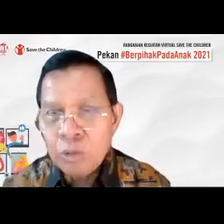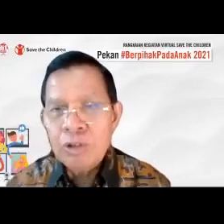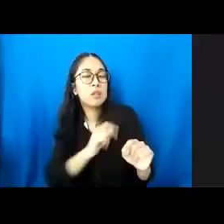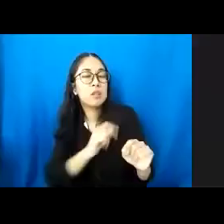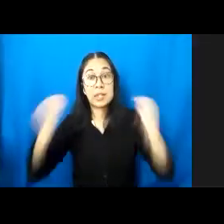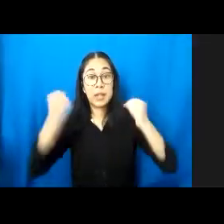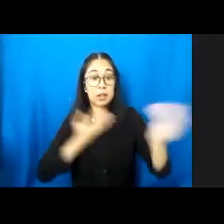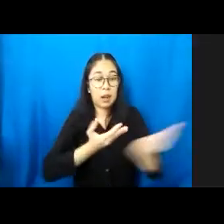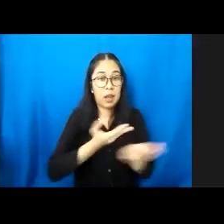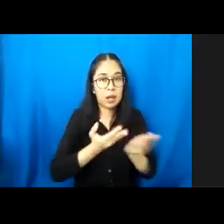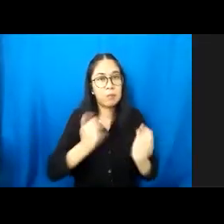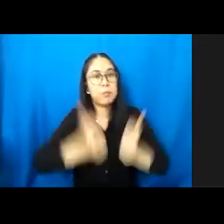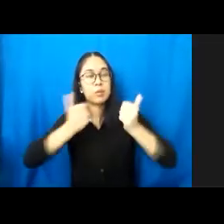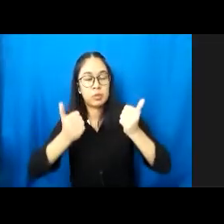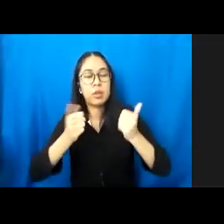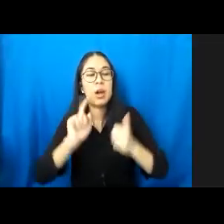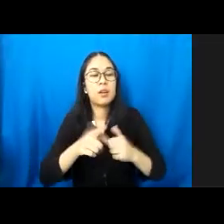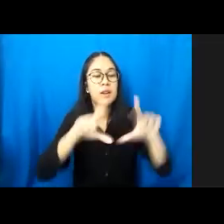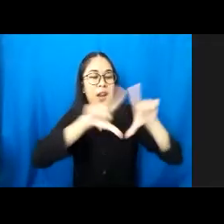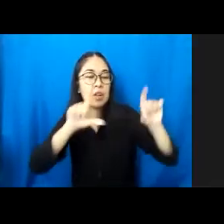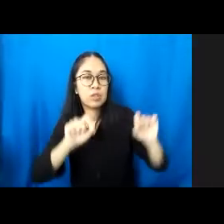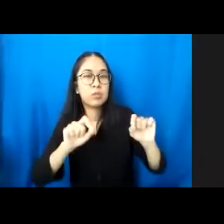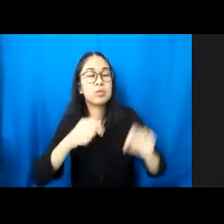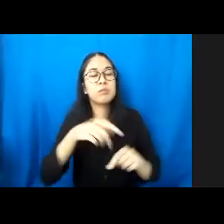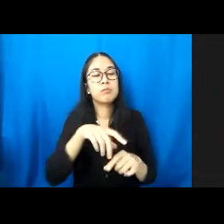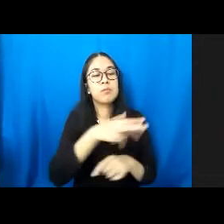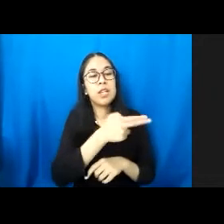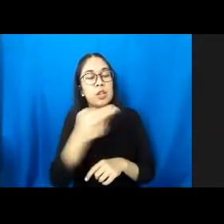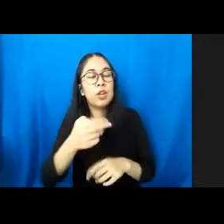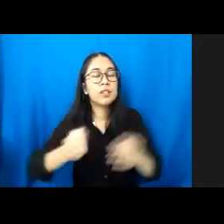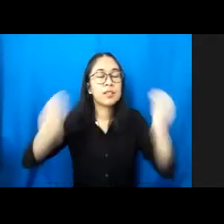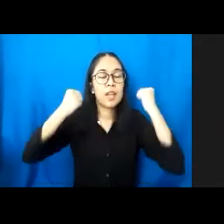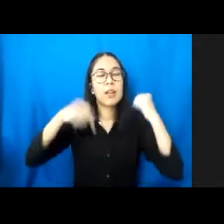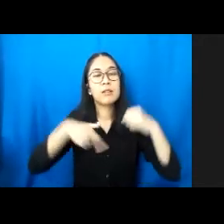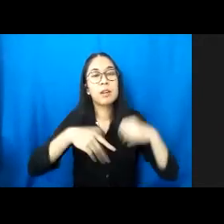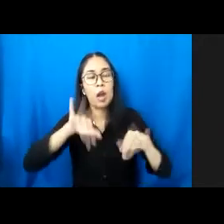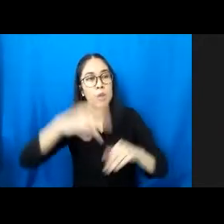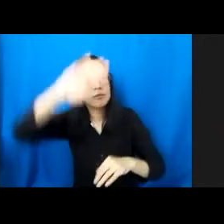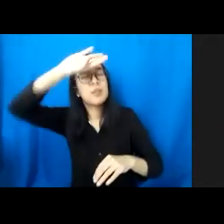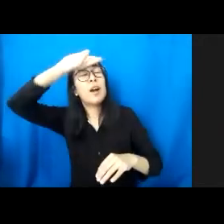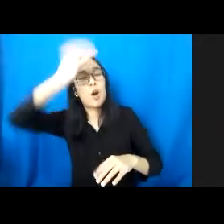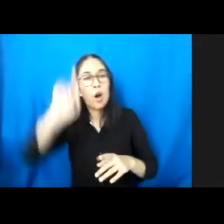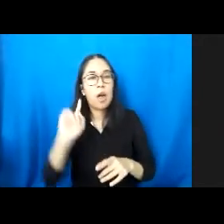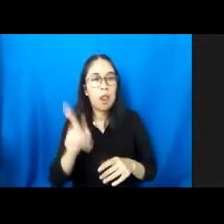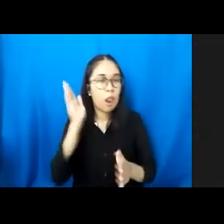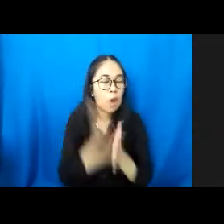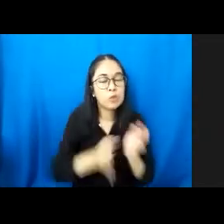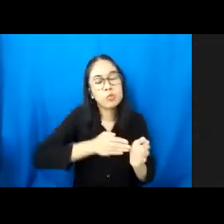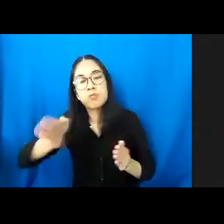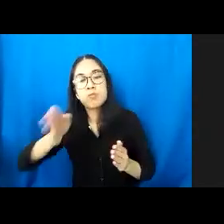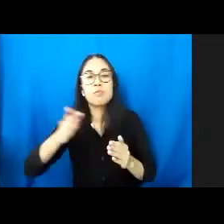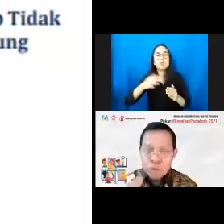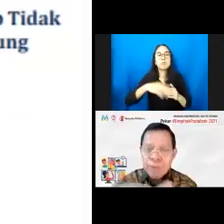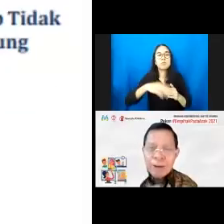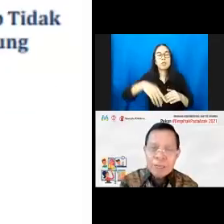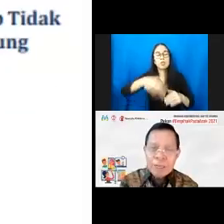punya kartu Indonesia Sehat, sehingga kalau dia demam, besoknya dia sudah langsung berobat, langsung menurun, dan di sini peran pengasuhan menjadi sangat